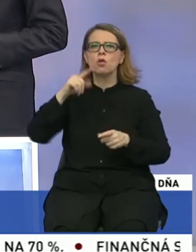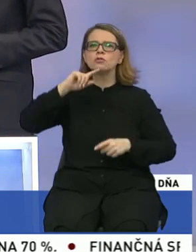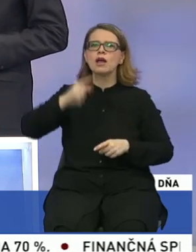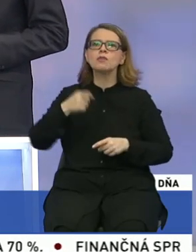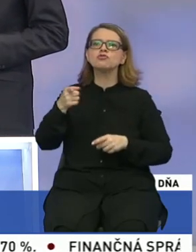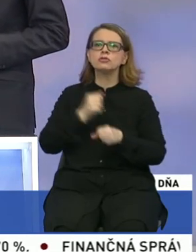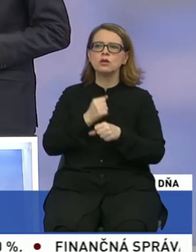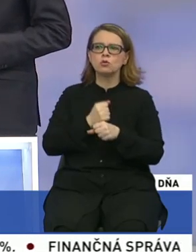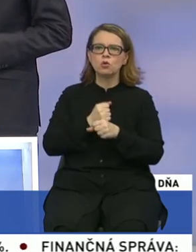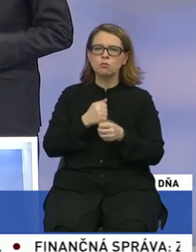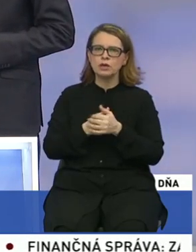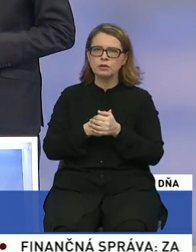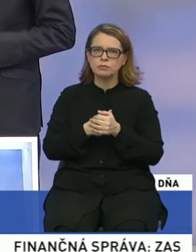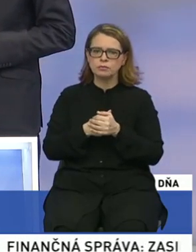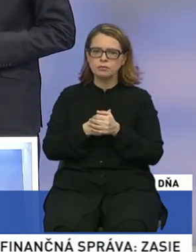spoločne urobili?